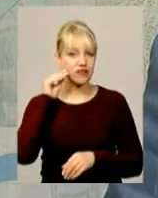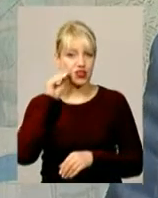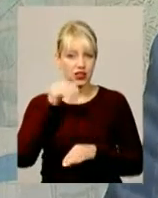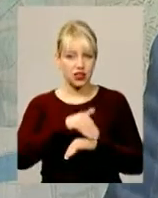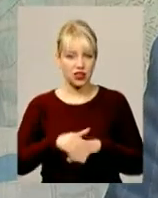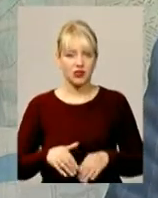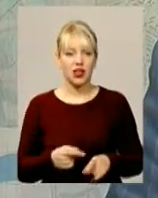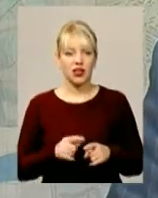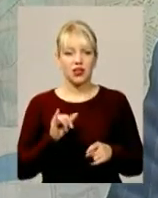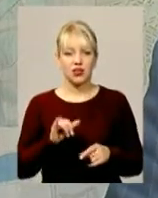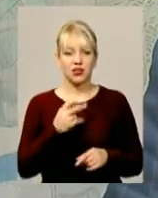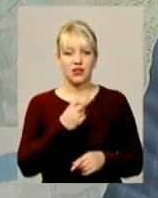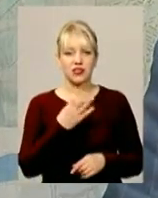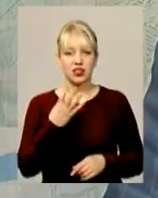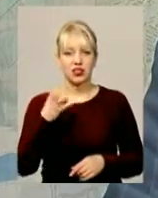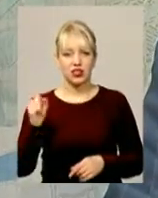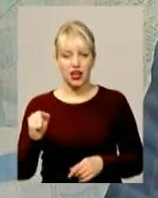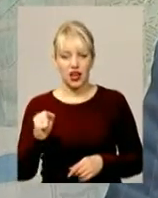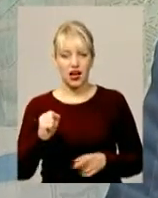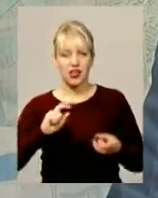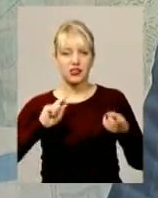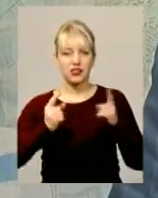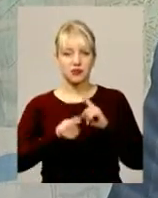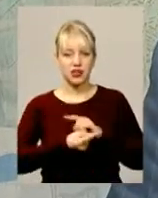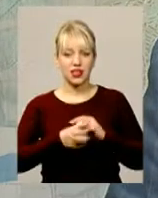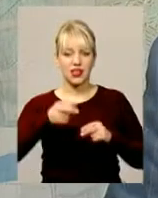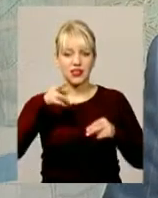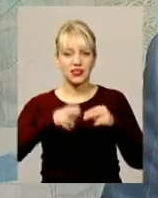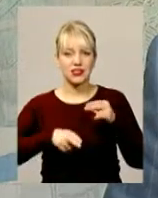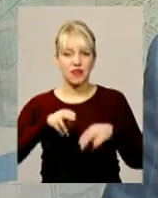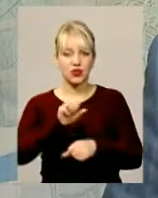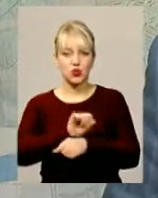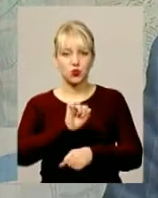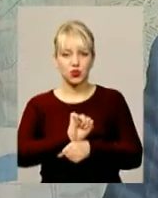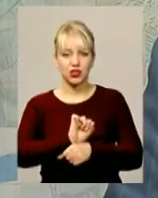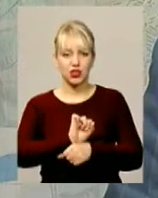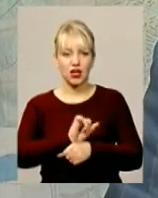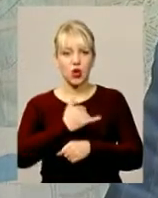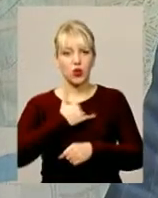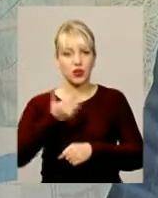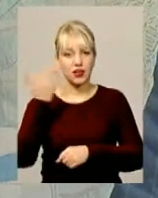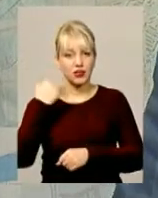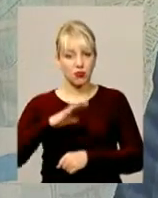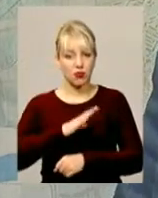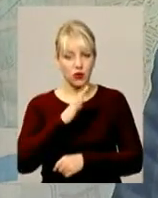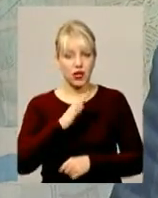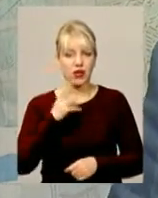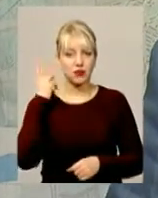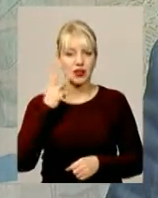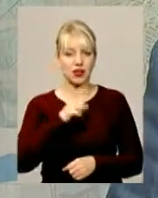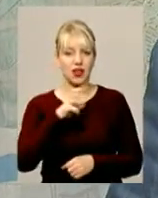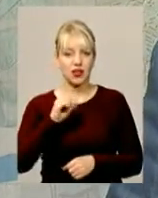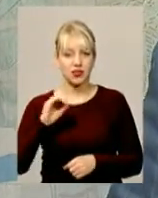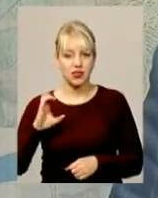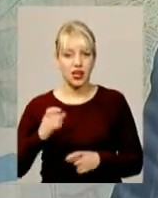номер 24А. Ми змінили кінцеву зупинку, у нас була Хмельницьк-Газ, змінила